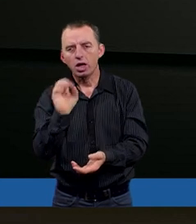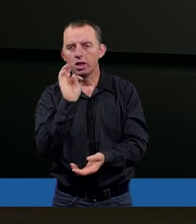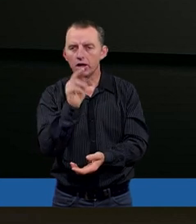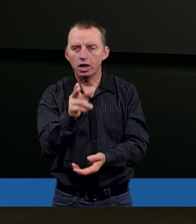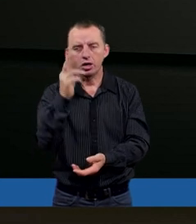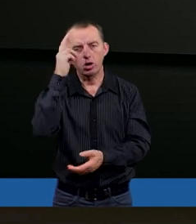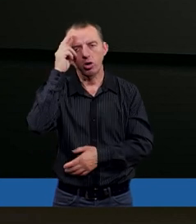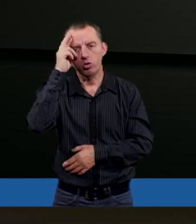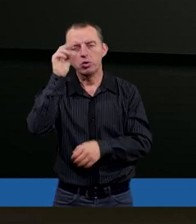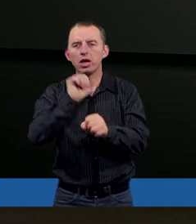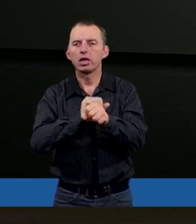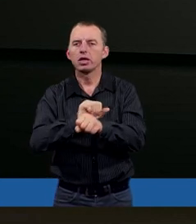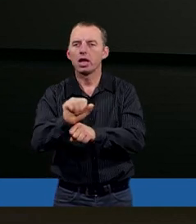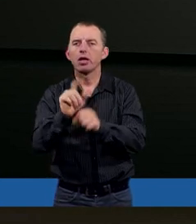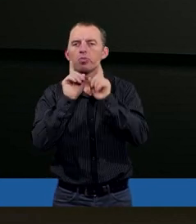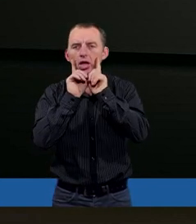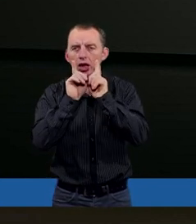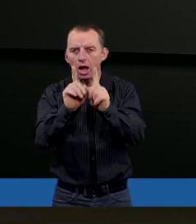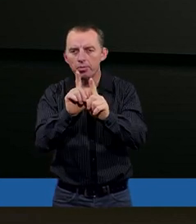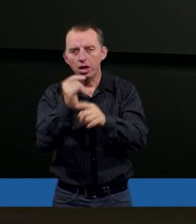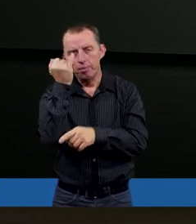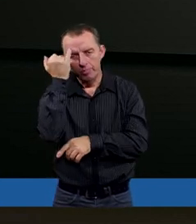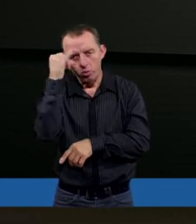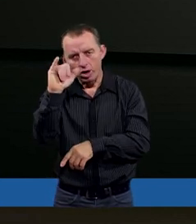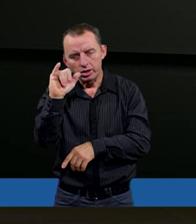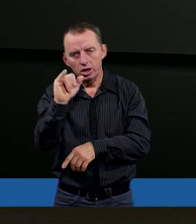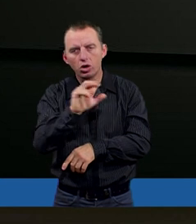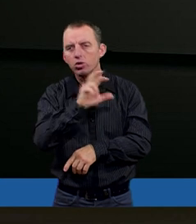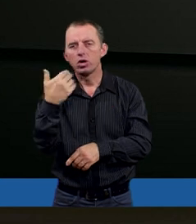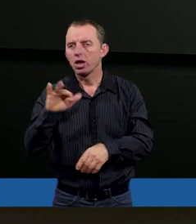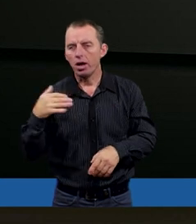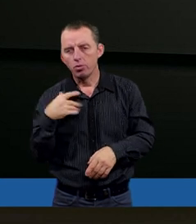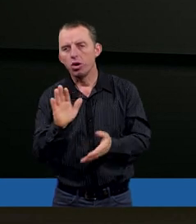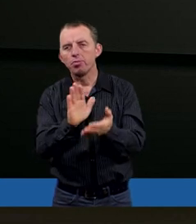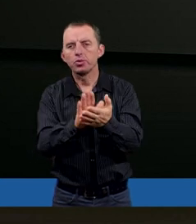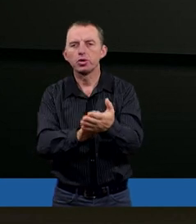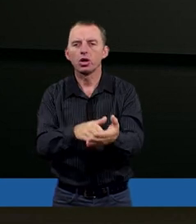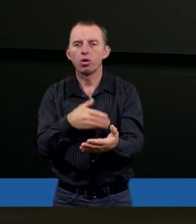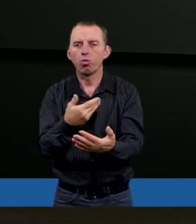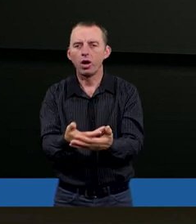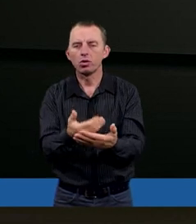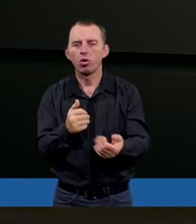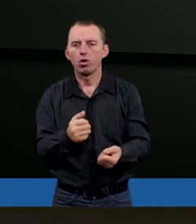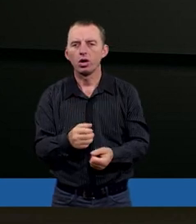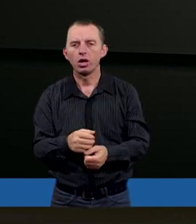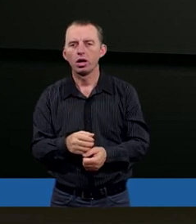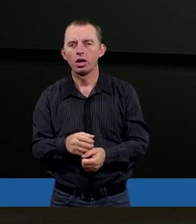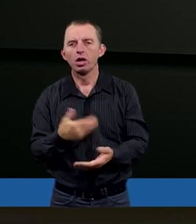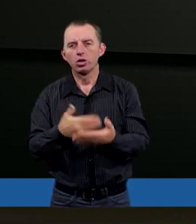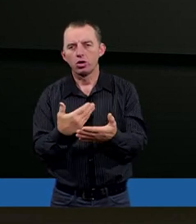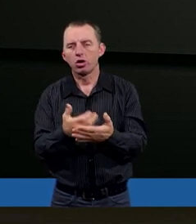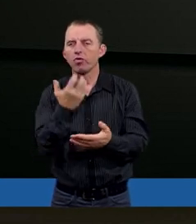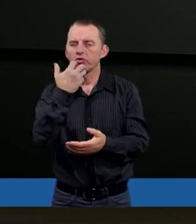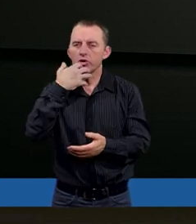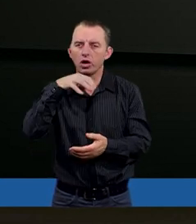rozumienie jest naprawdę błędne, czy nie było przykładów w historiach nawet